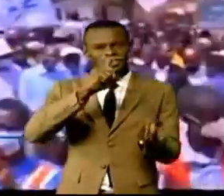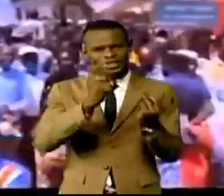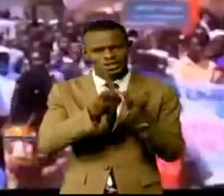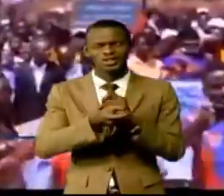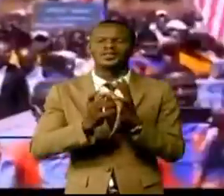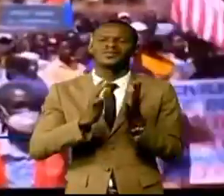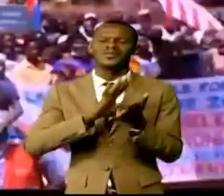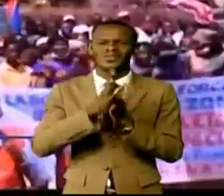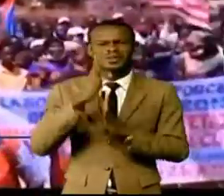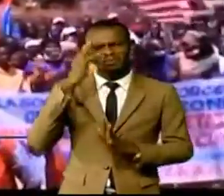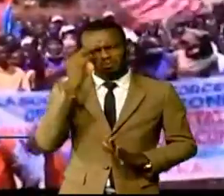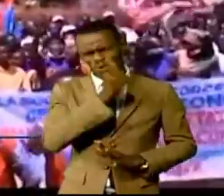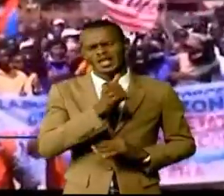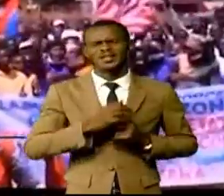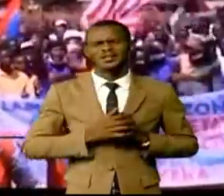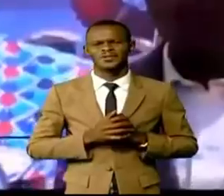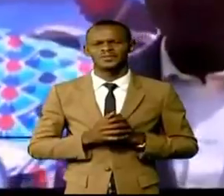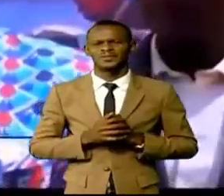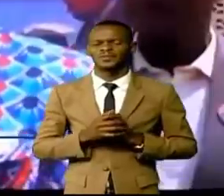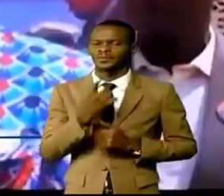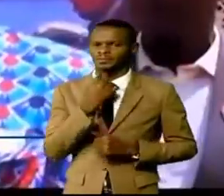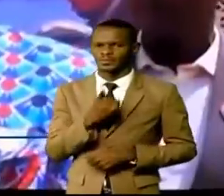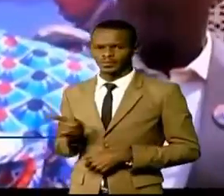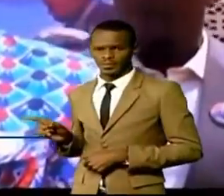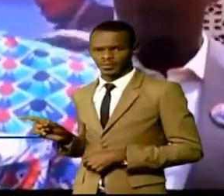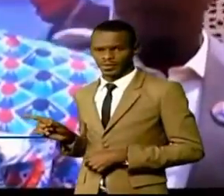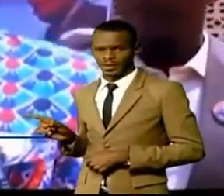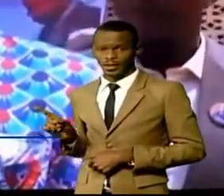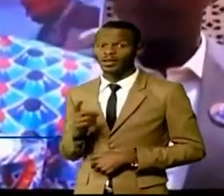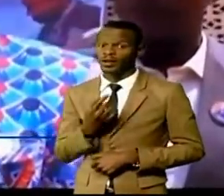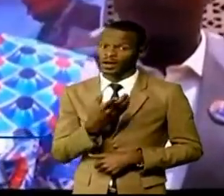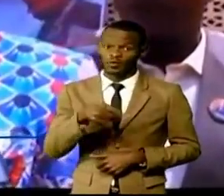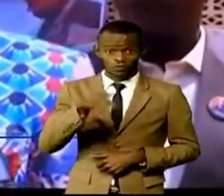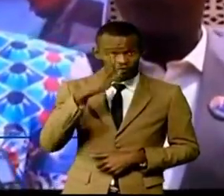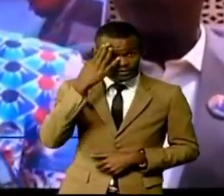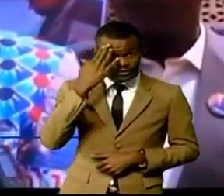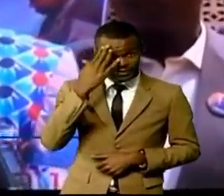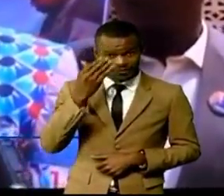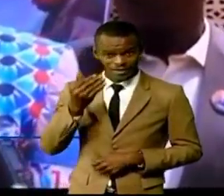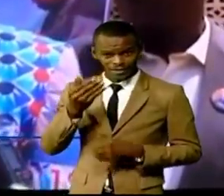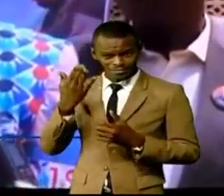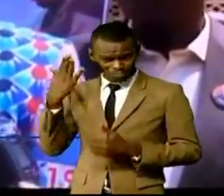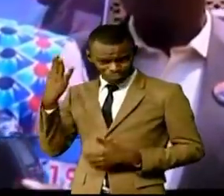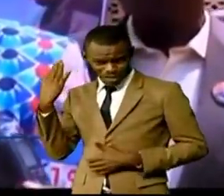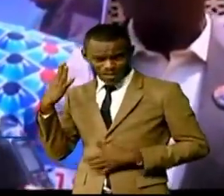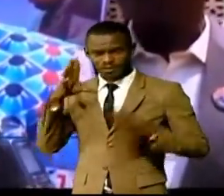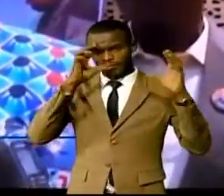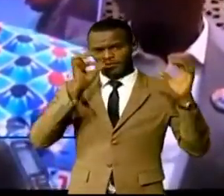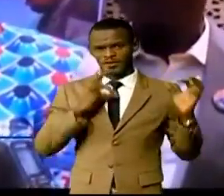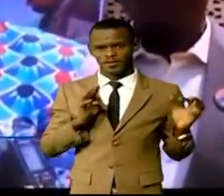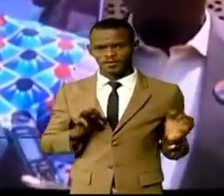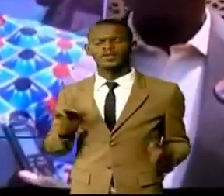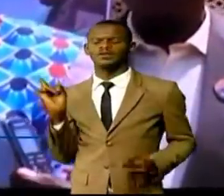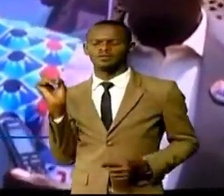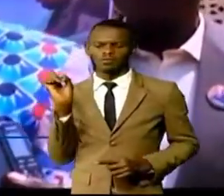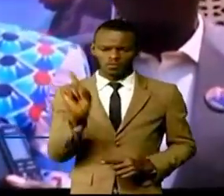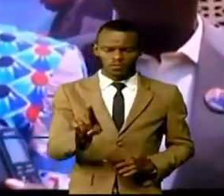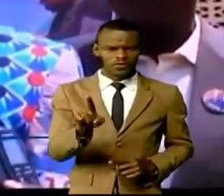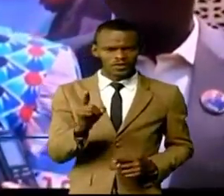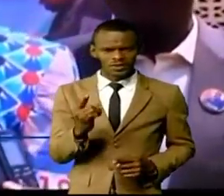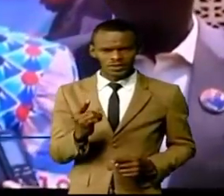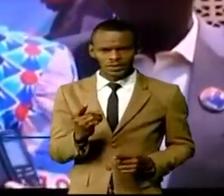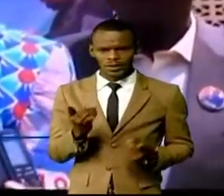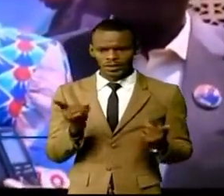le président de la République était de passage ici, lors des inondations de tristes mémoires, en